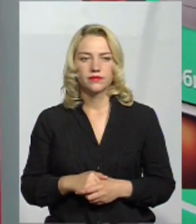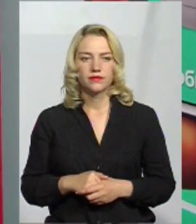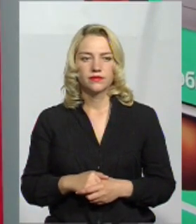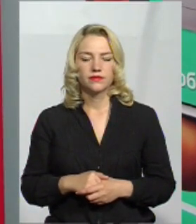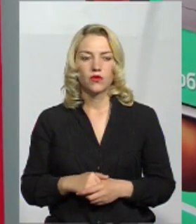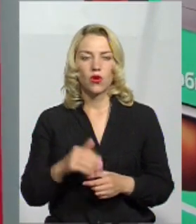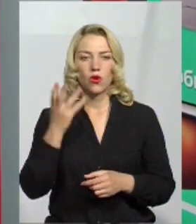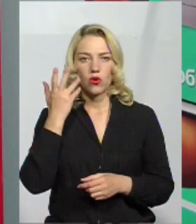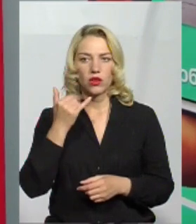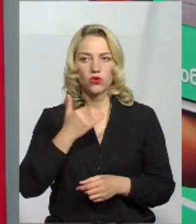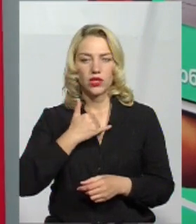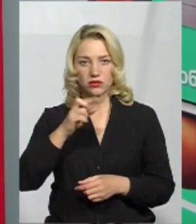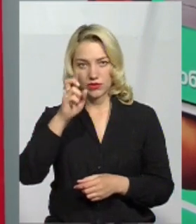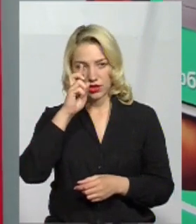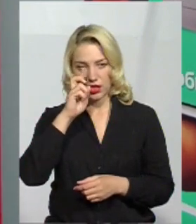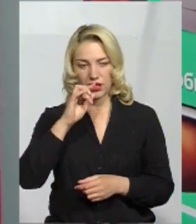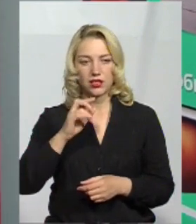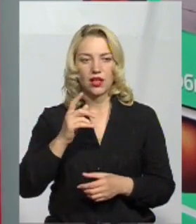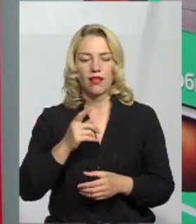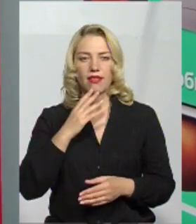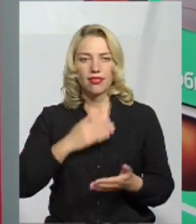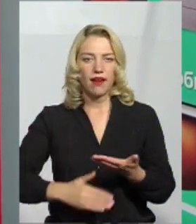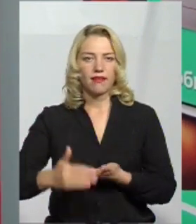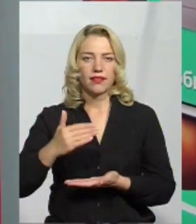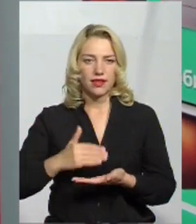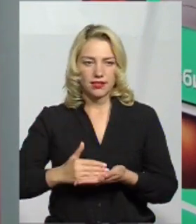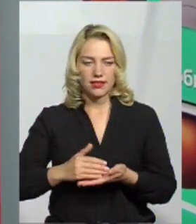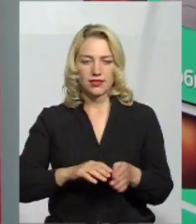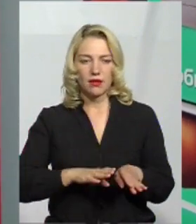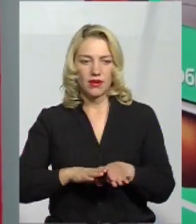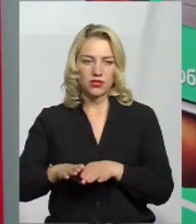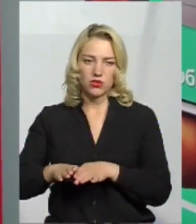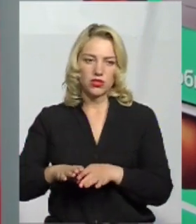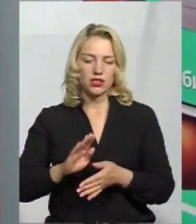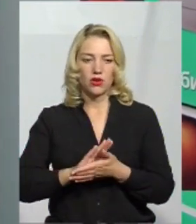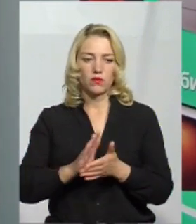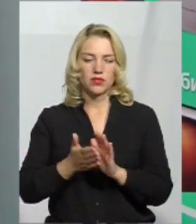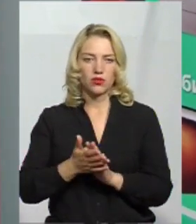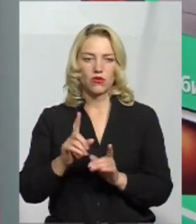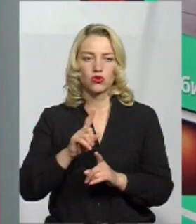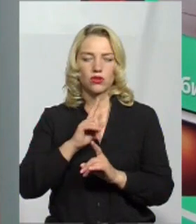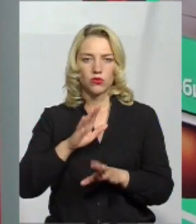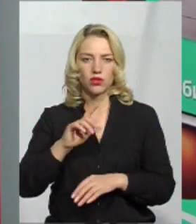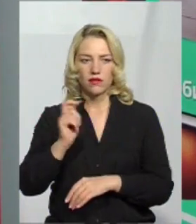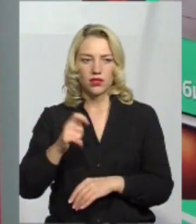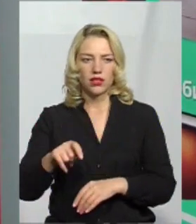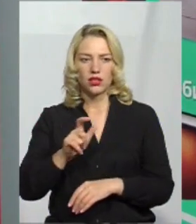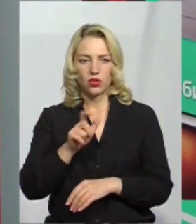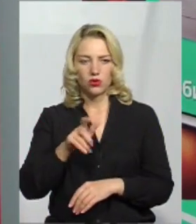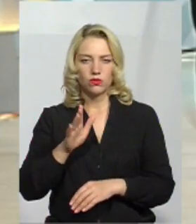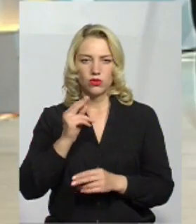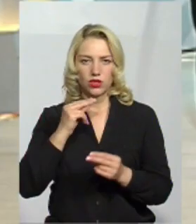Коли в нашій країні вже на кінець стабілізується обстановка, що не стане війни і люди почнуть краще жити?